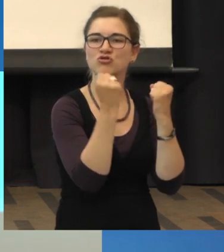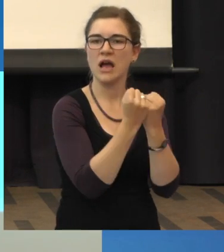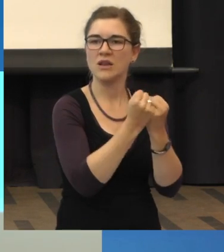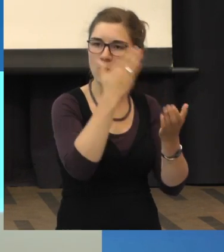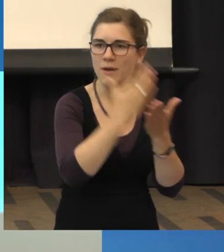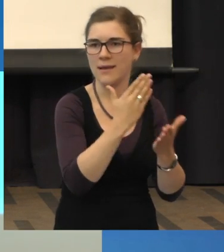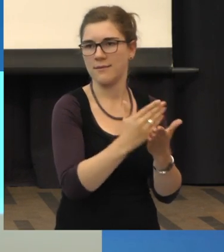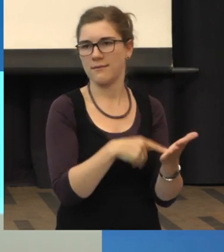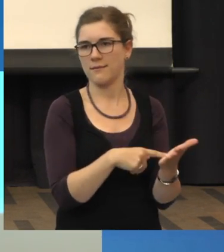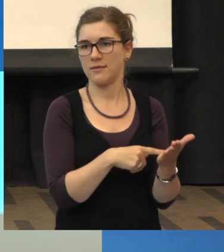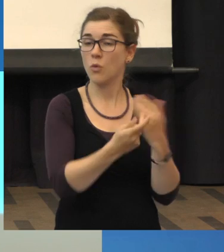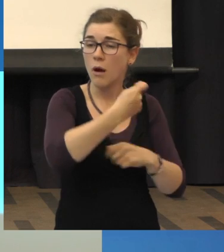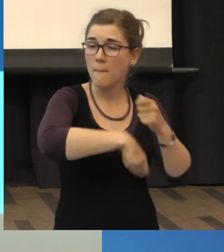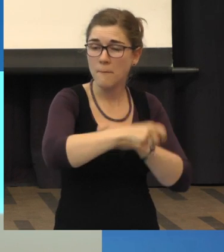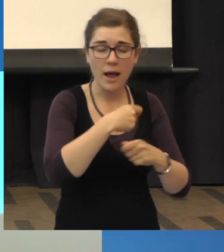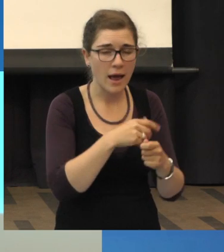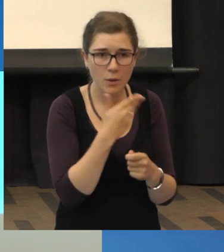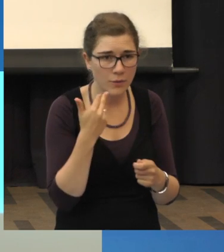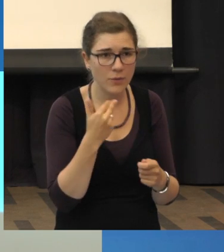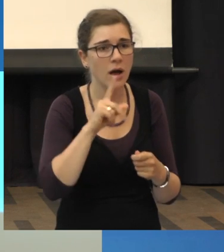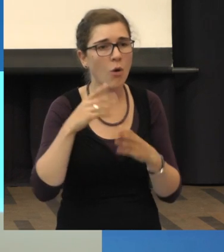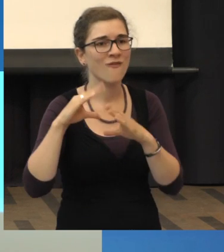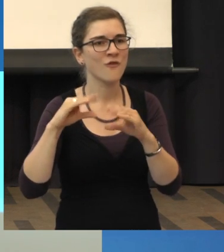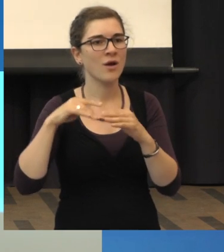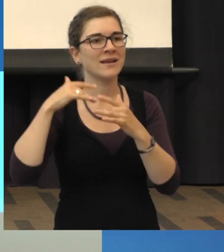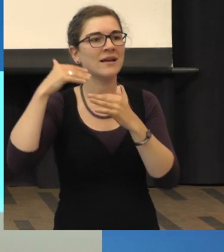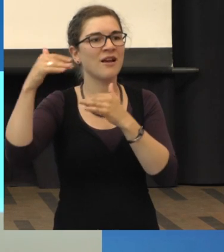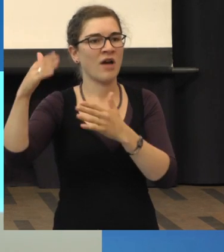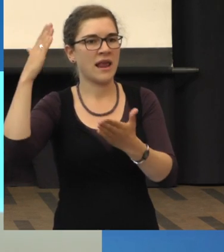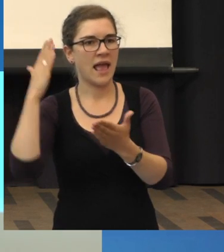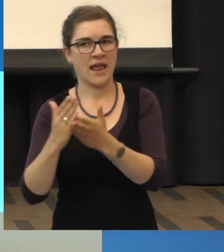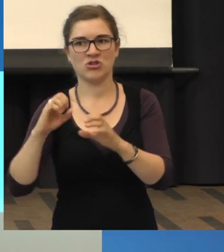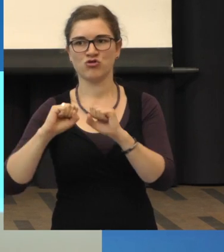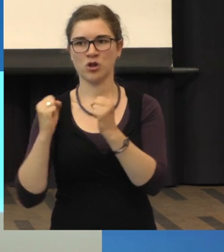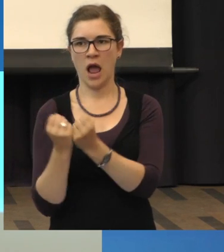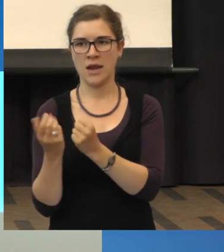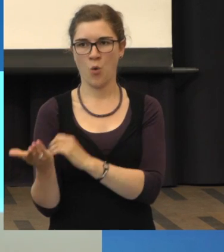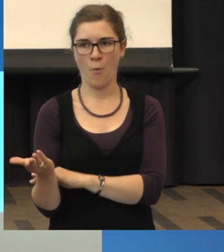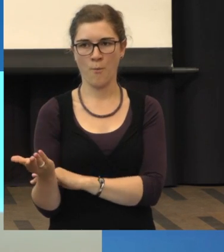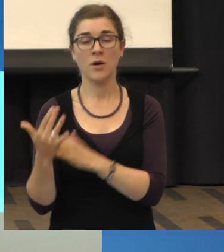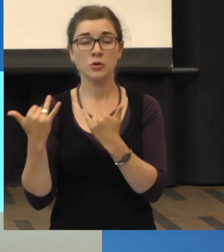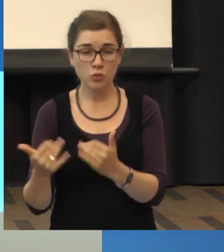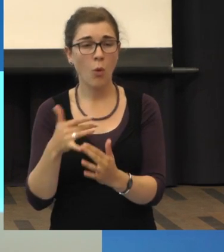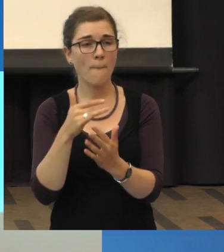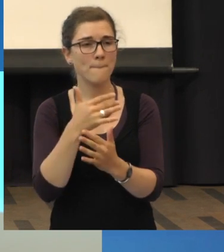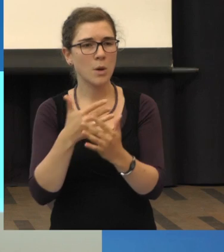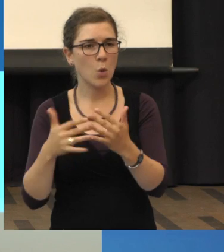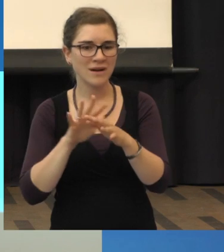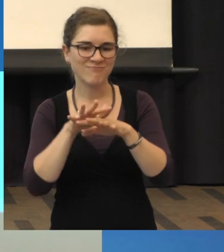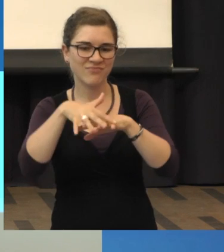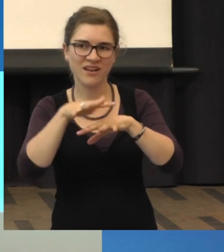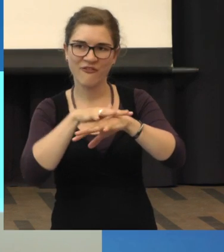nicht behandelt, auch eine feuchte Makula, die geht irgendwann in ein Endstadium. Das heißt, diese Blutung oder diese Blutgefäße,